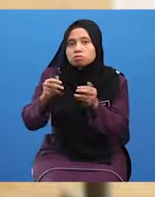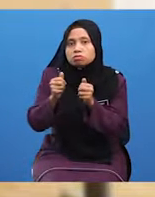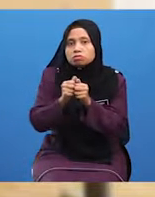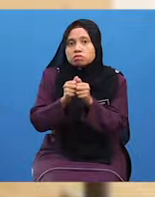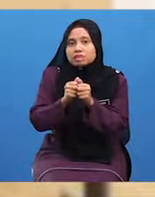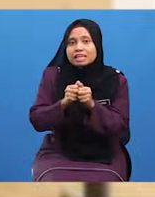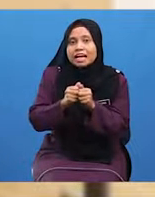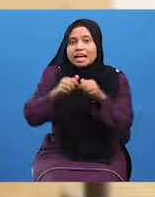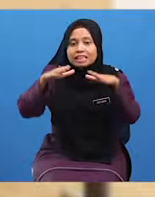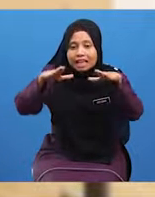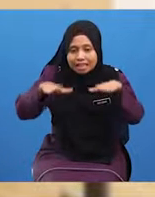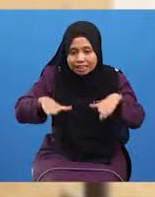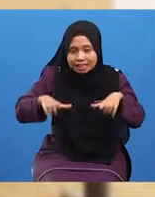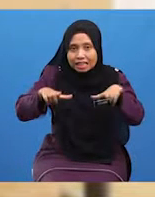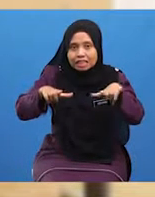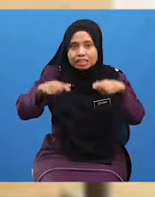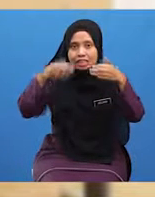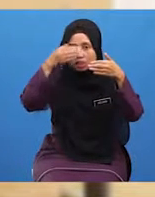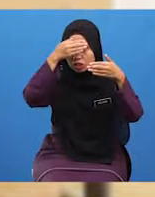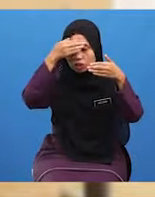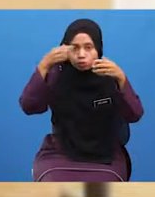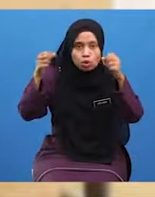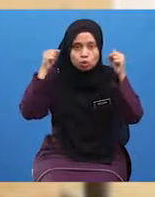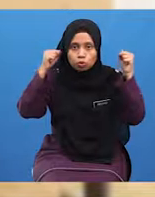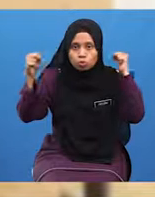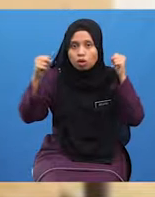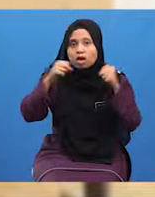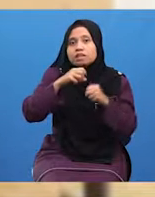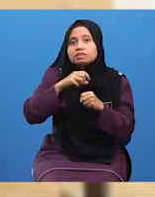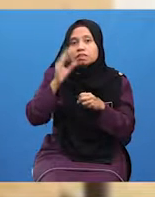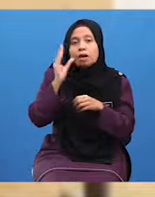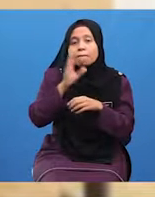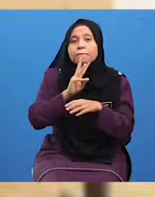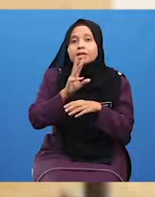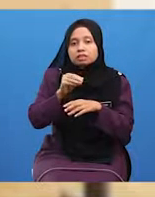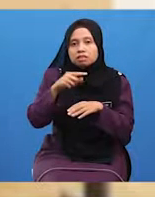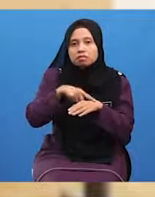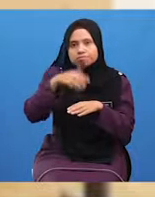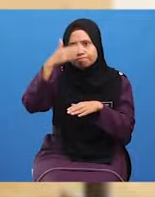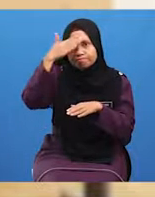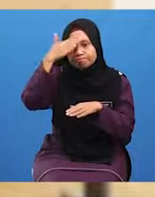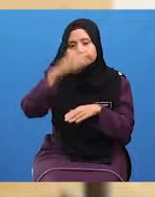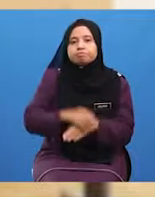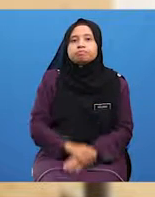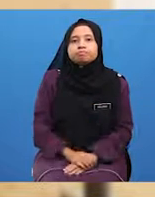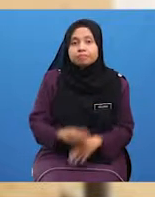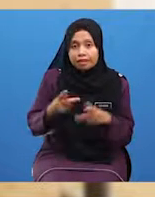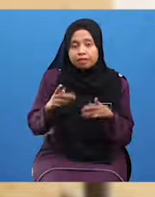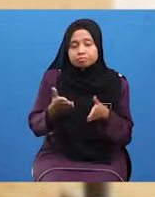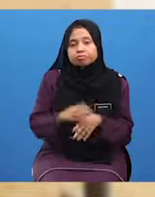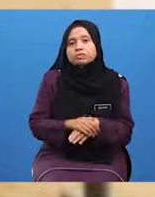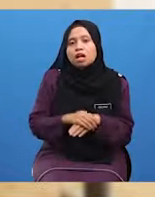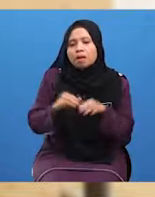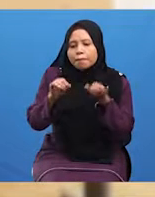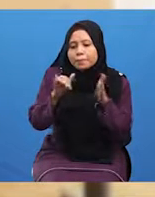meletakkan tuala basah di atas kepala Mesti pernah kan Begitu